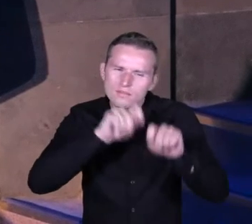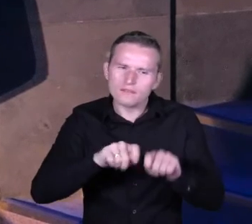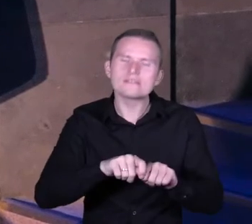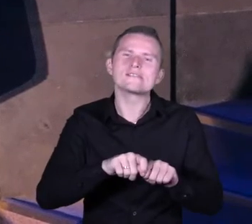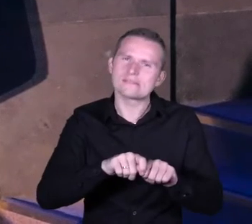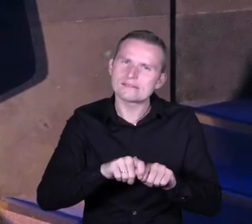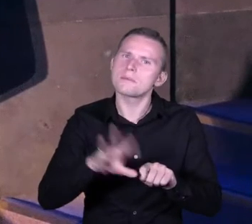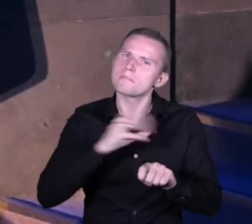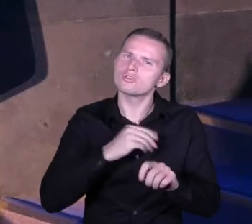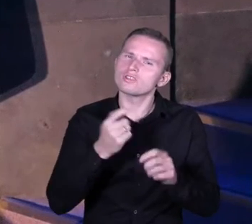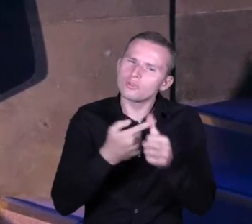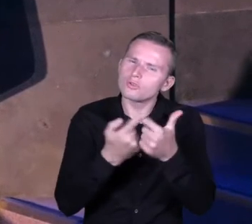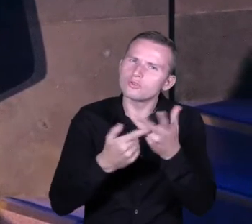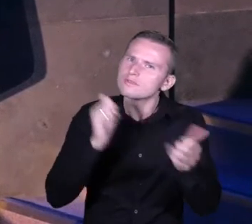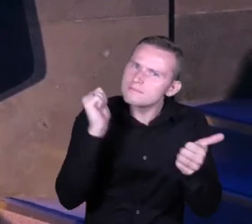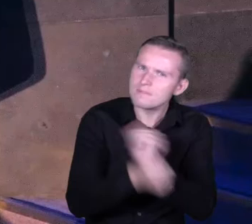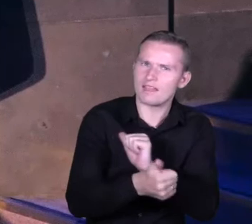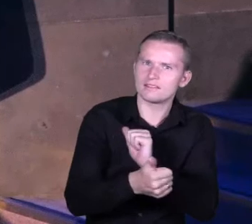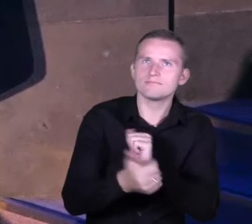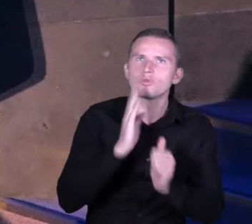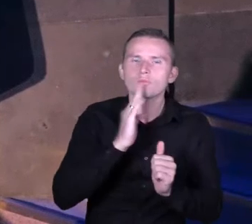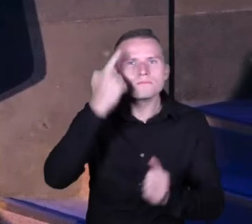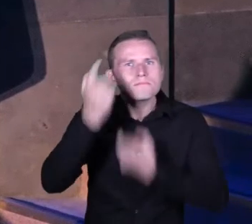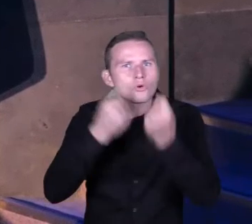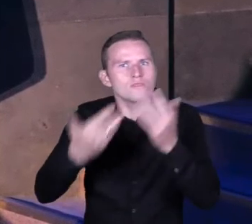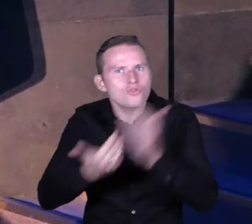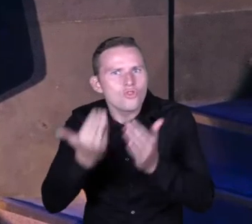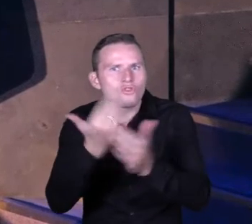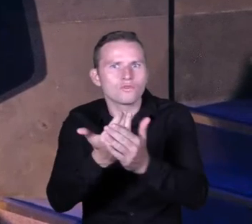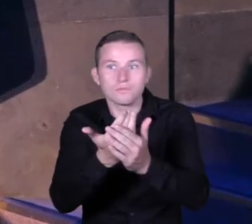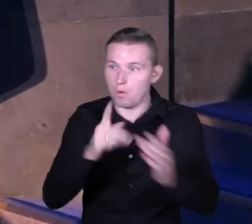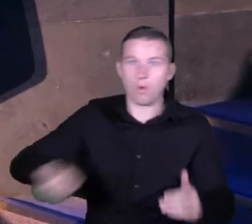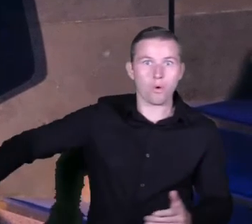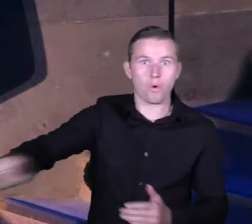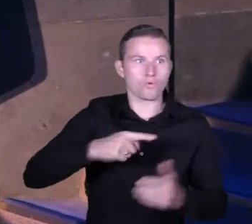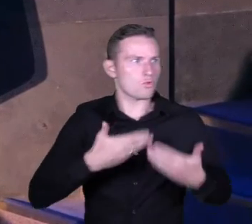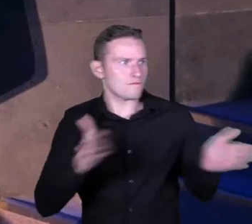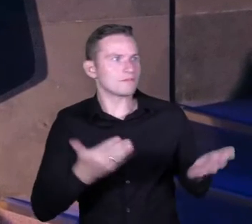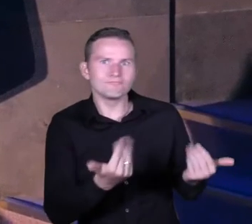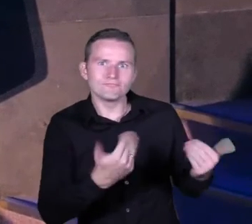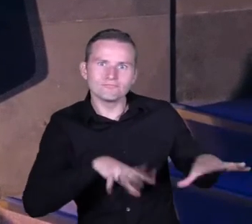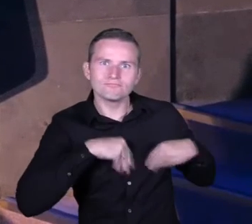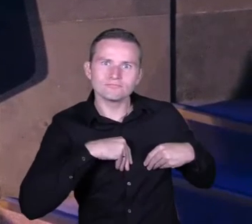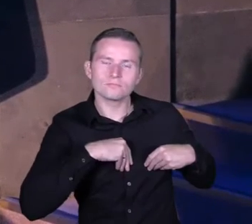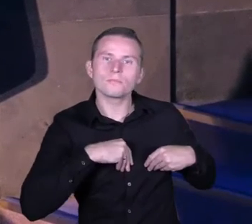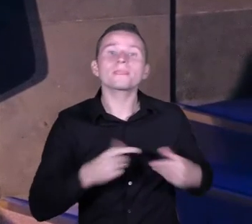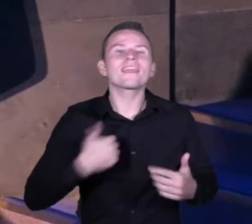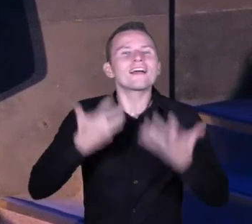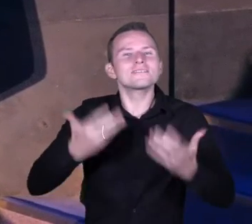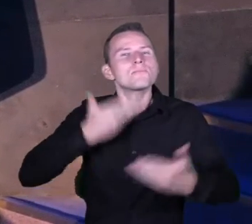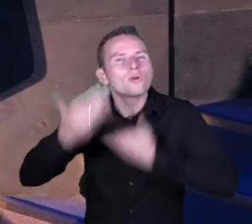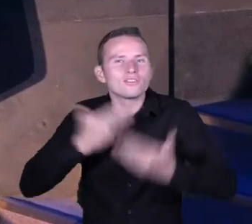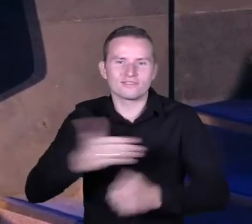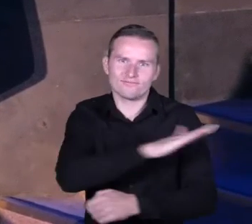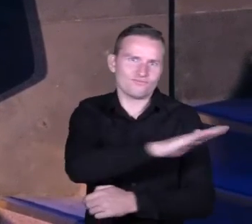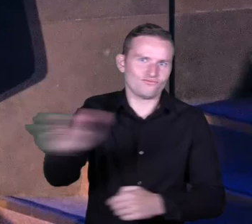można podejść do nich innowacyjnie, nowocześnie. I oni są bardzo otwarci na tego typu rozwiązania. Ja nie przedłużając chciałbym pogratulować wszystkim Państwu